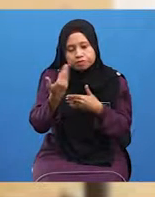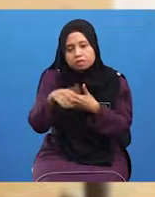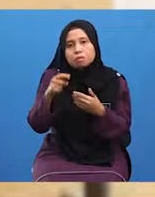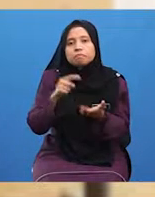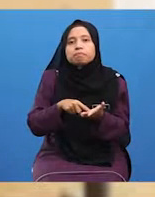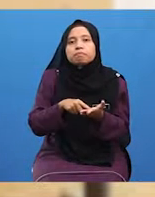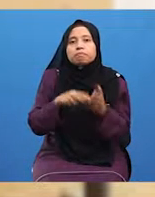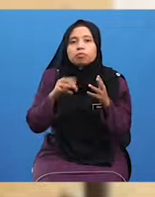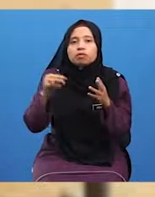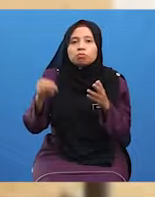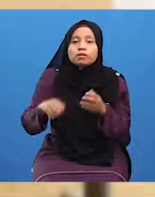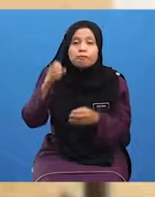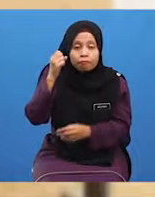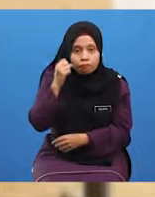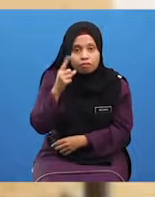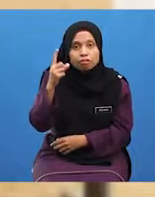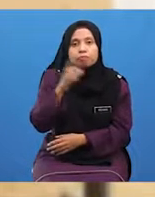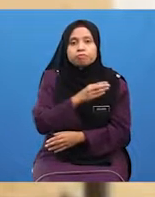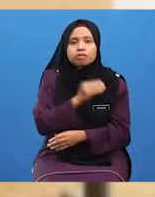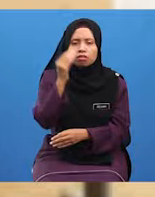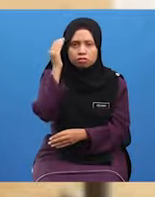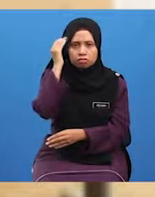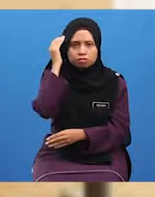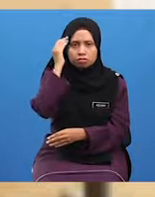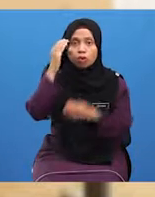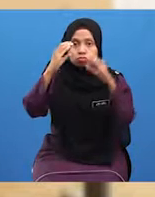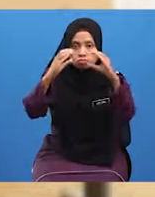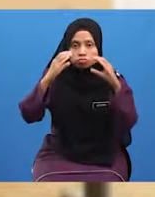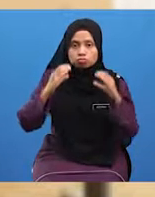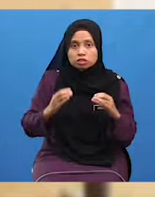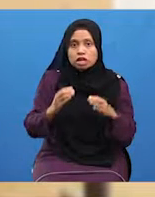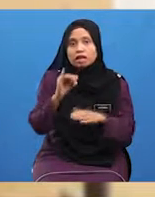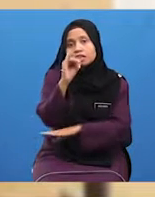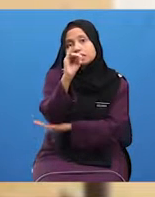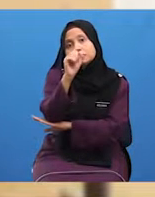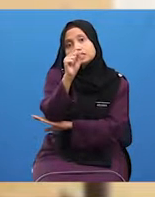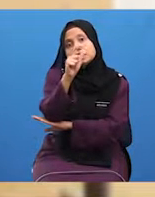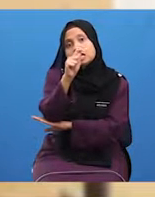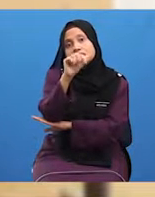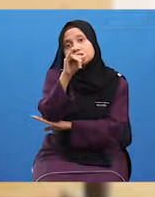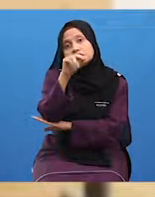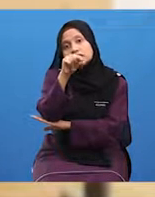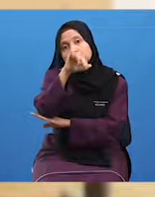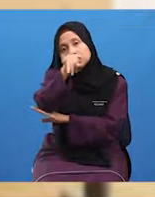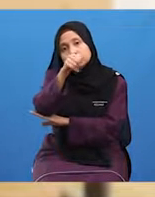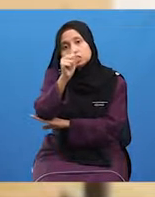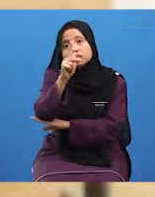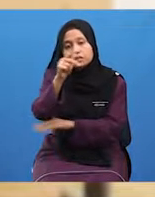ini Murid-murid faham Dan tahu Cara-cara beristinjak Dengan betul